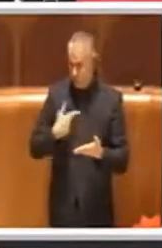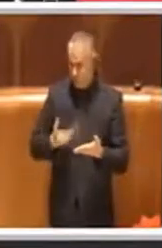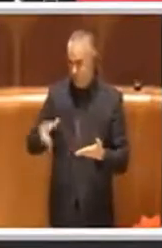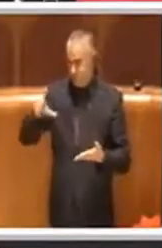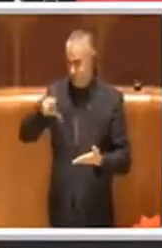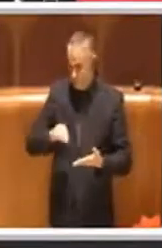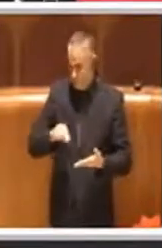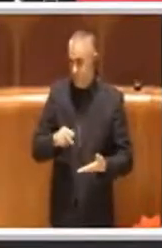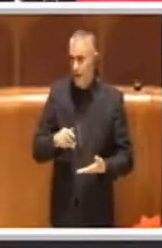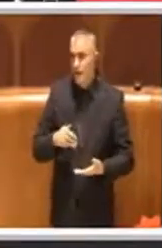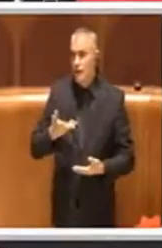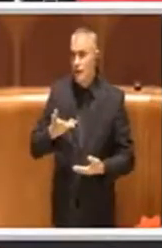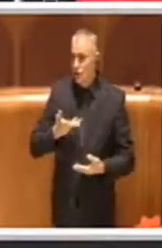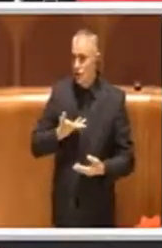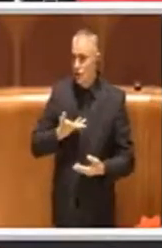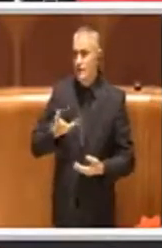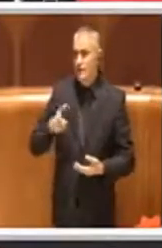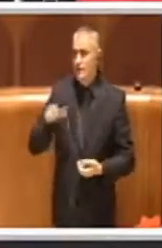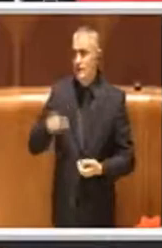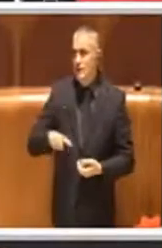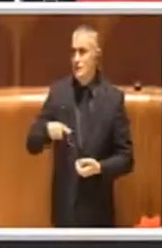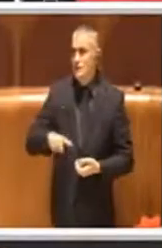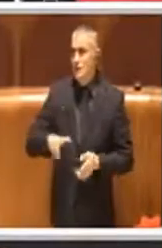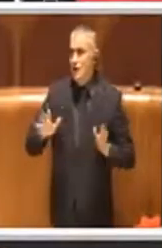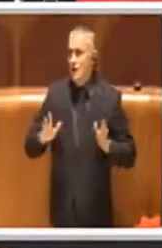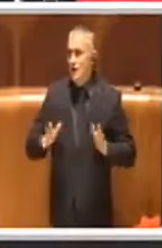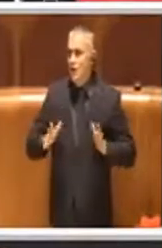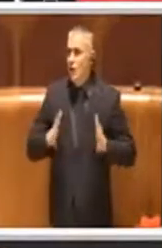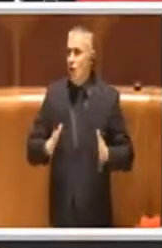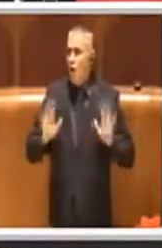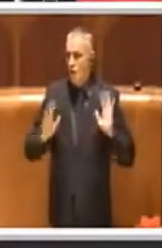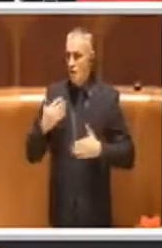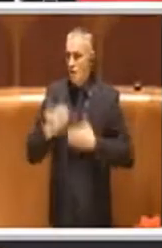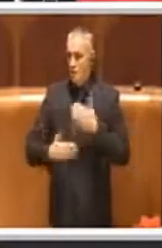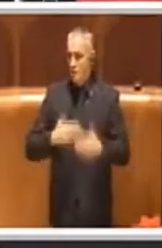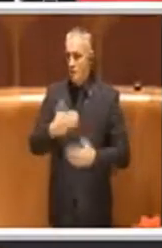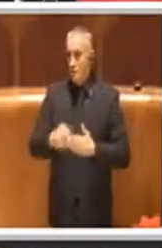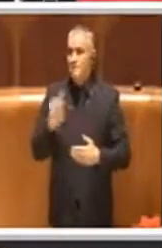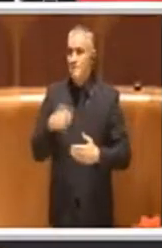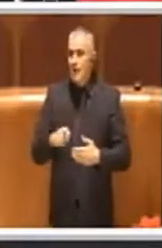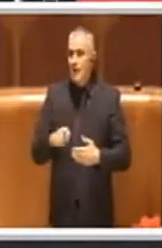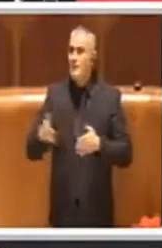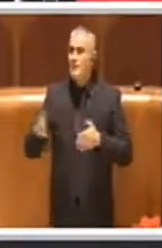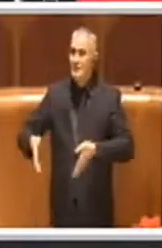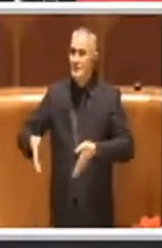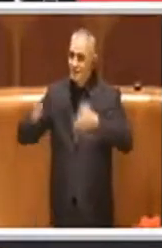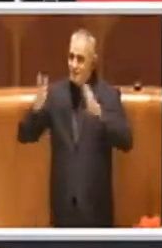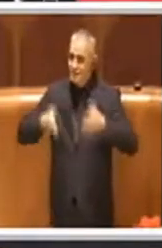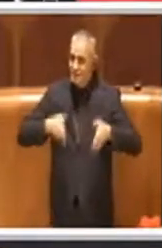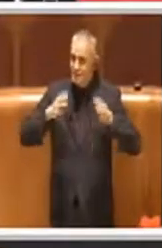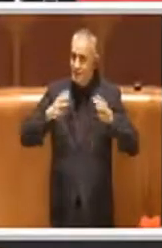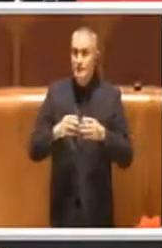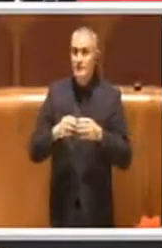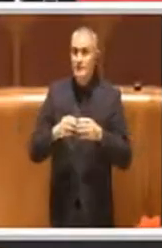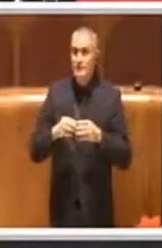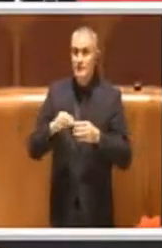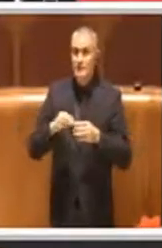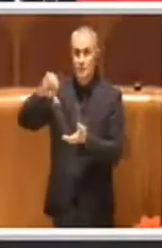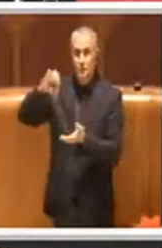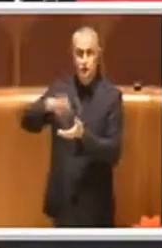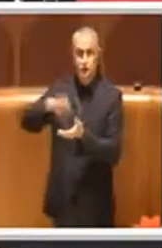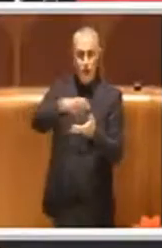necessario la volontà di procedere comunque alla manutenzione delle strutture delle sedi e quindi